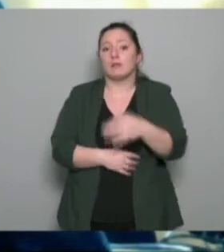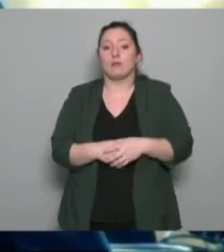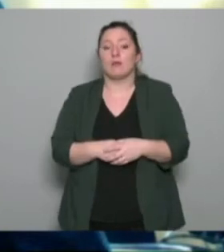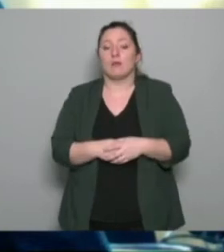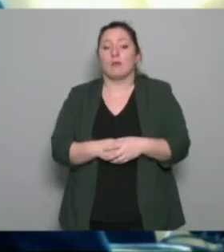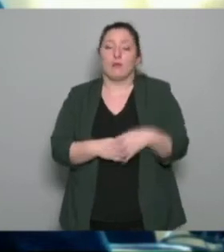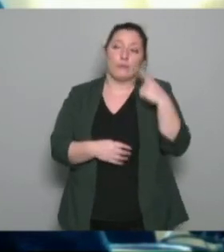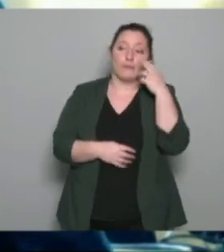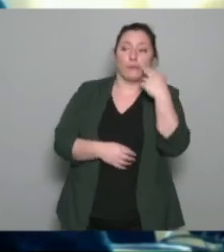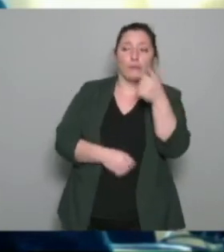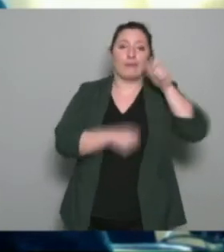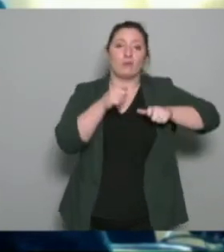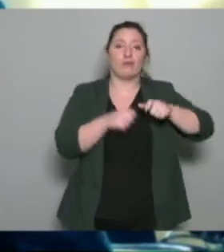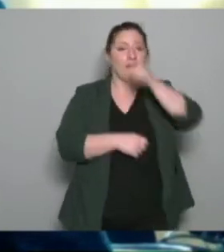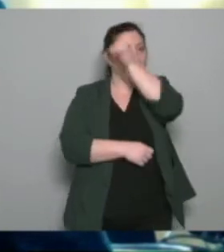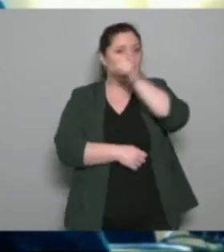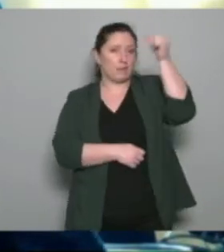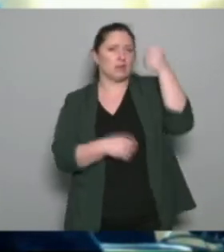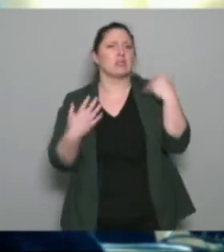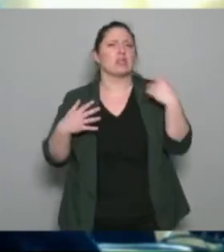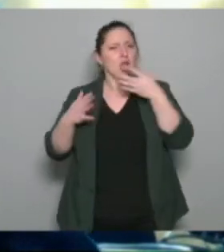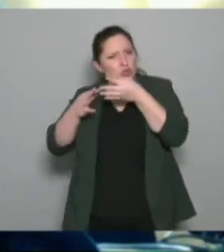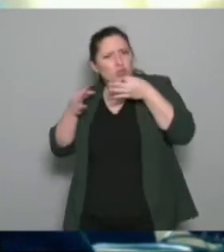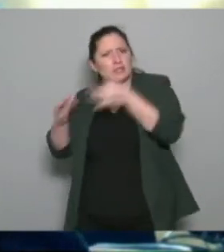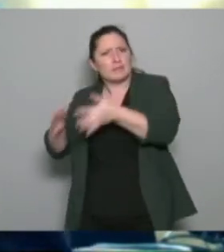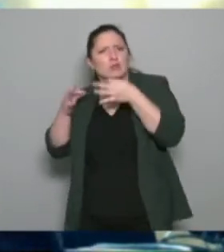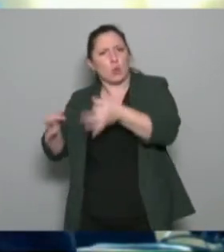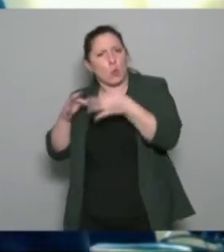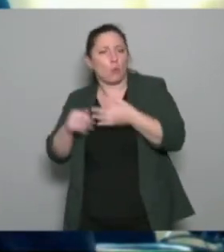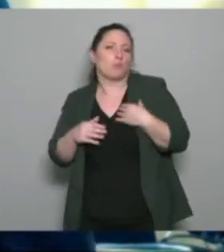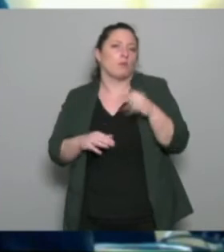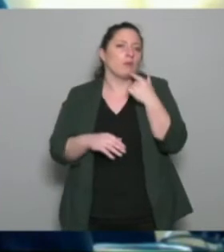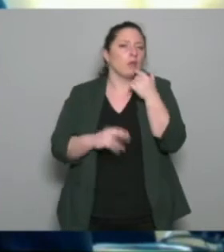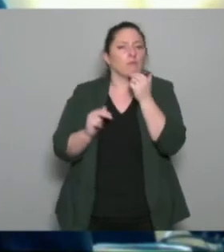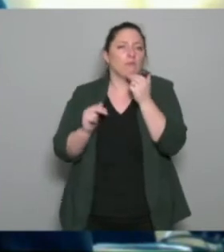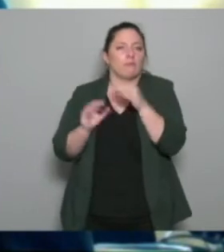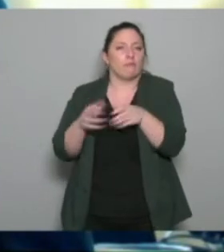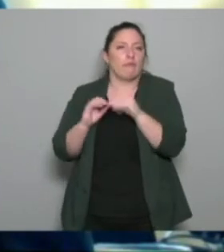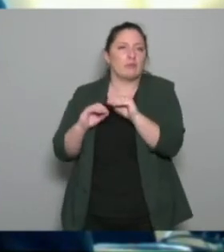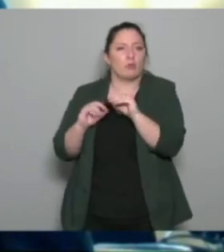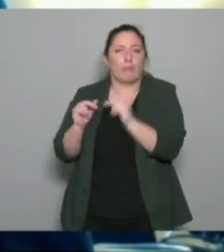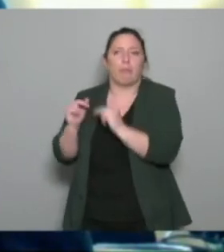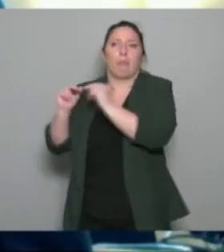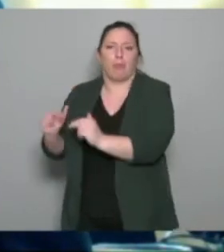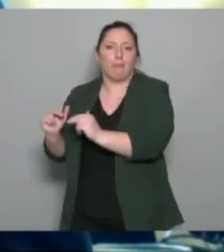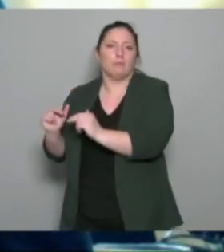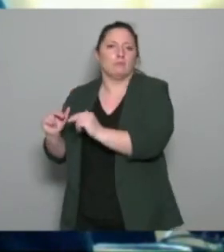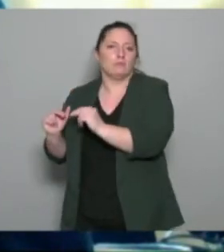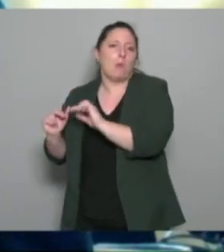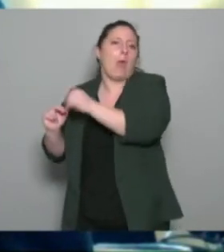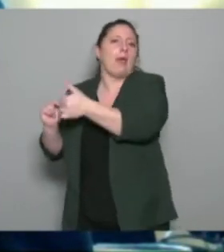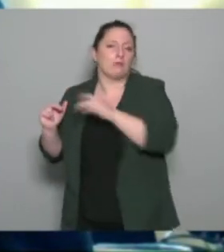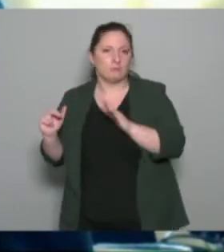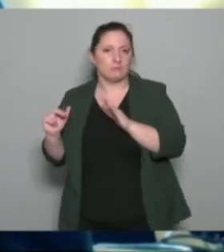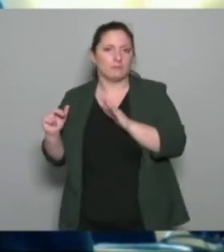aux activités à part qui avaient un premier niveau de formation mais donc ils assuraient des activités mais on voulait aller plus